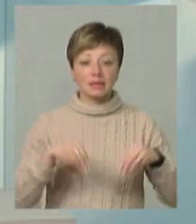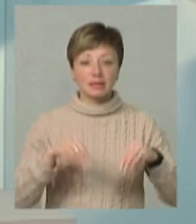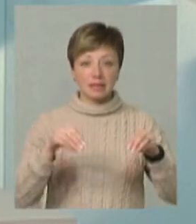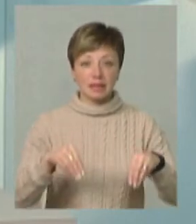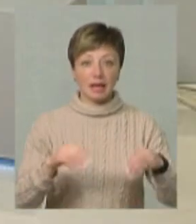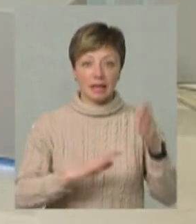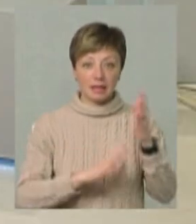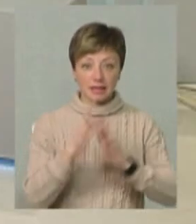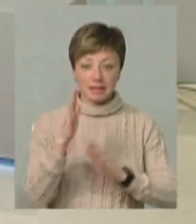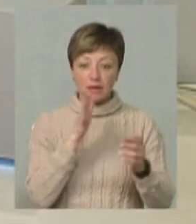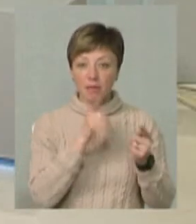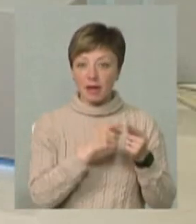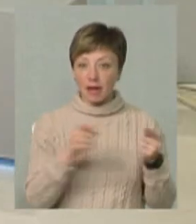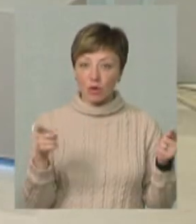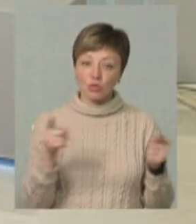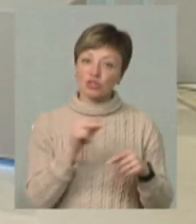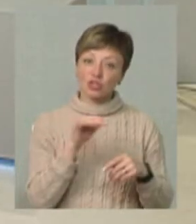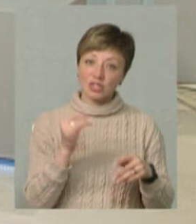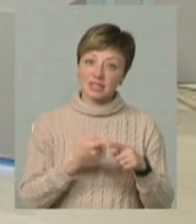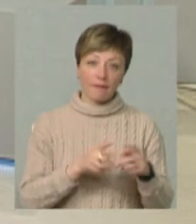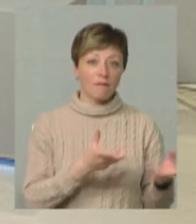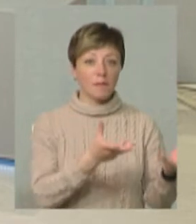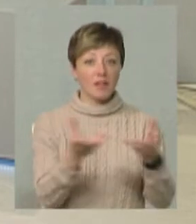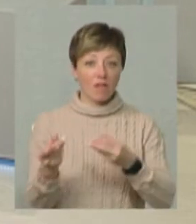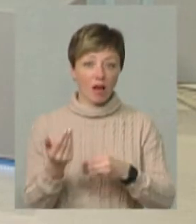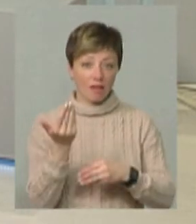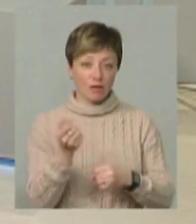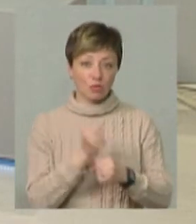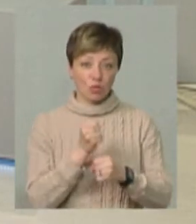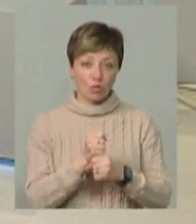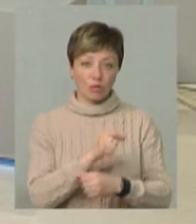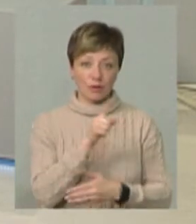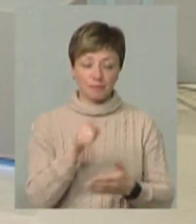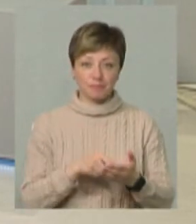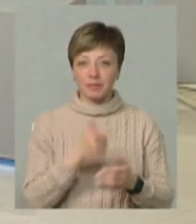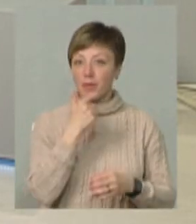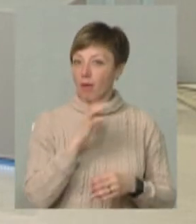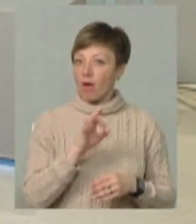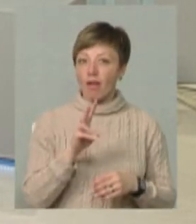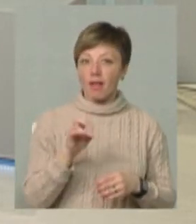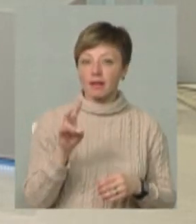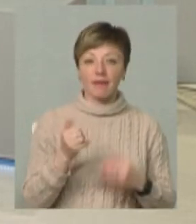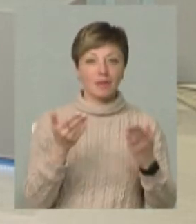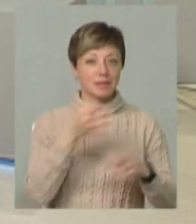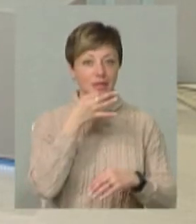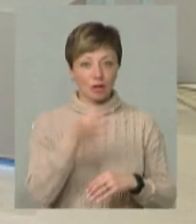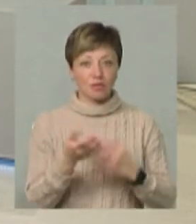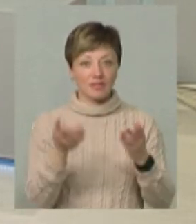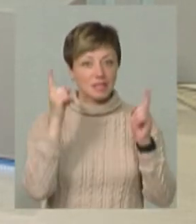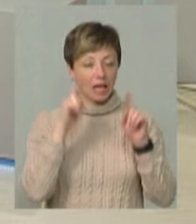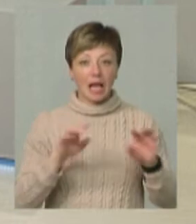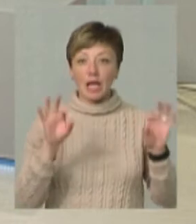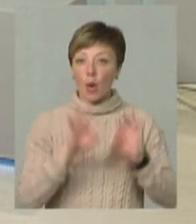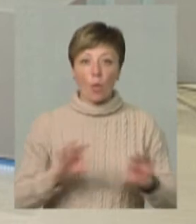під час цього періоду? Чи це якось позначається на вашій роботі в цей період? Пані Олено, я вам скажу, ви знаєте, ніколи не